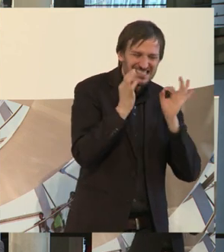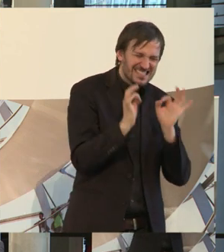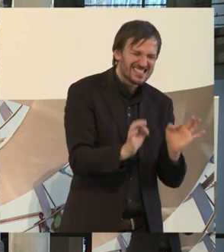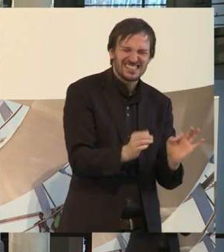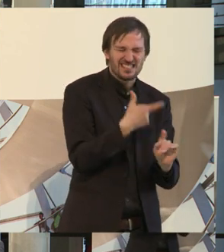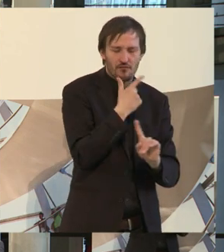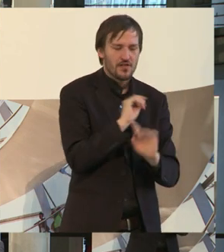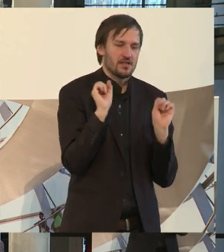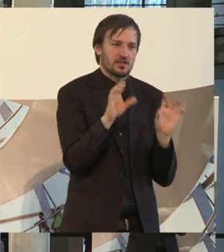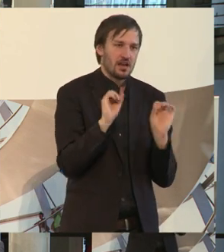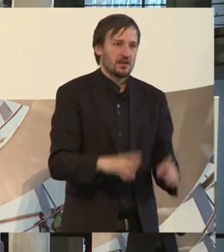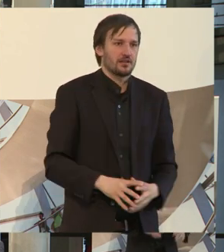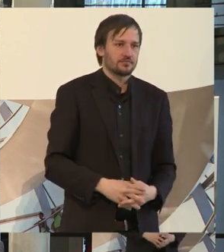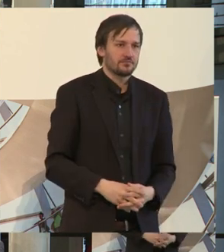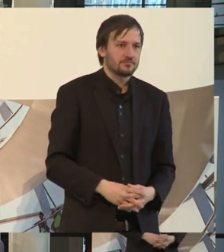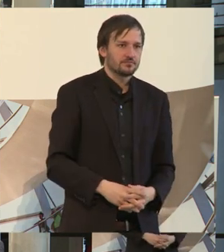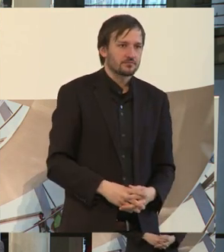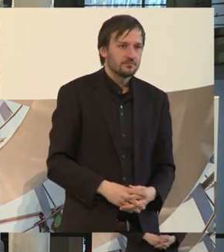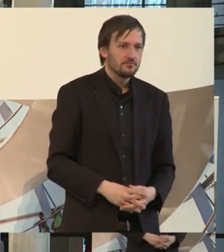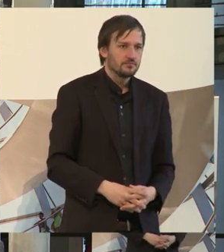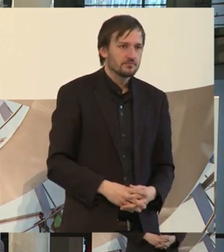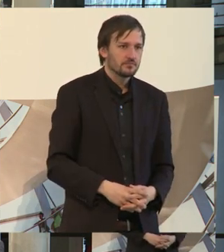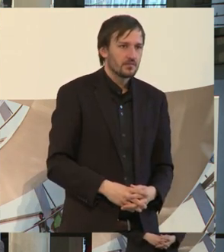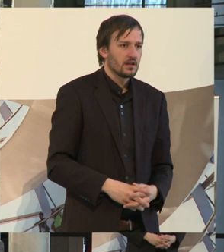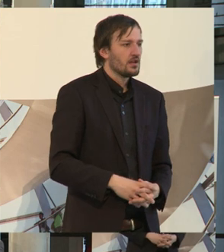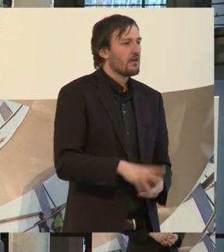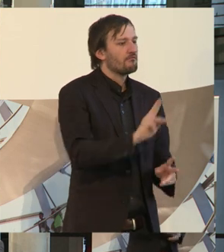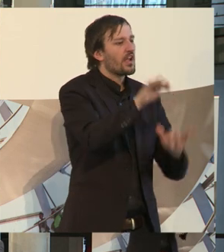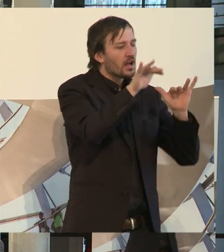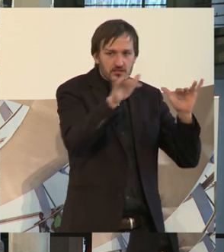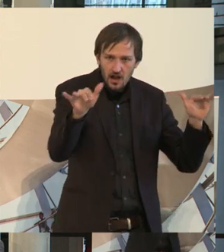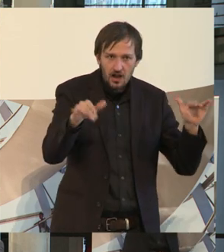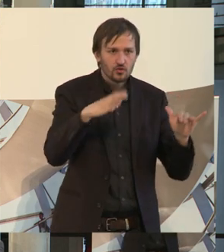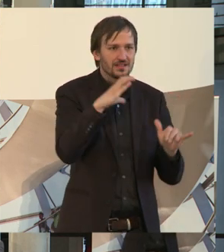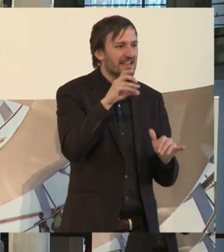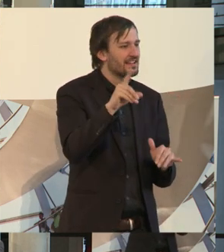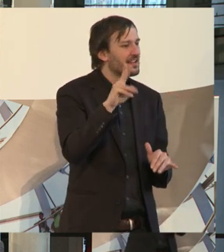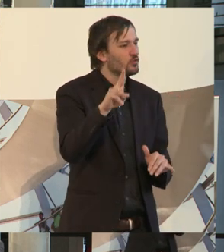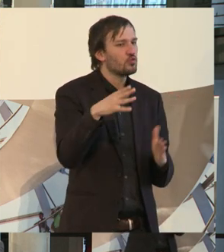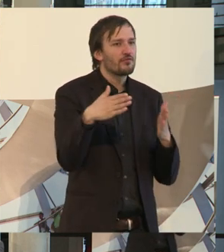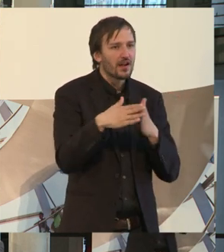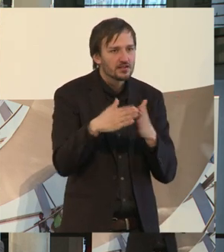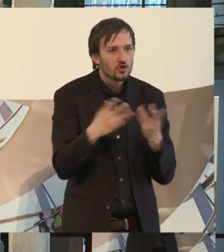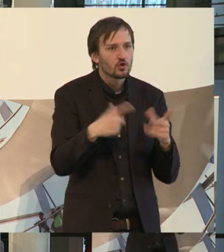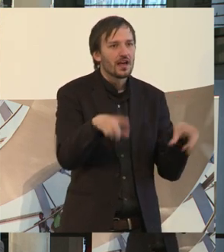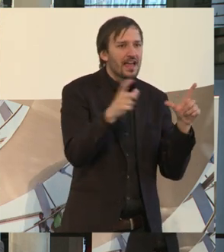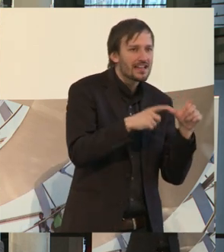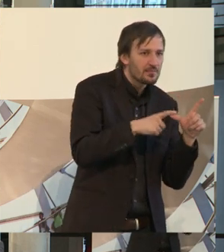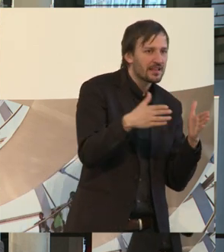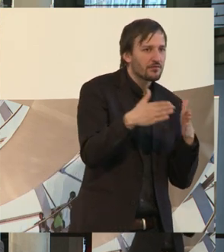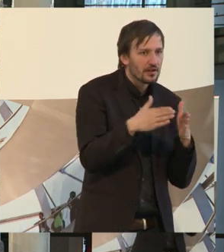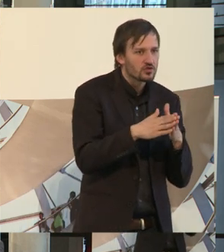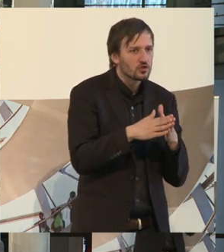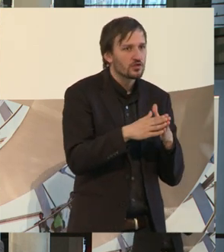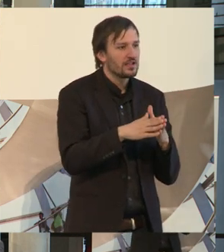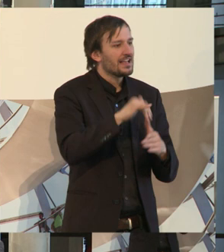darstellen. Ich würde auch gern für die anwesenden Damen und Herren der CDU-Fraktion, vielleicht auch der SPD-Fraktion, wir haben in